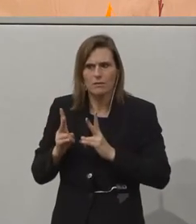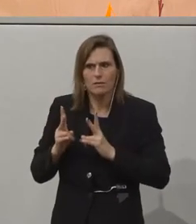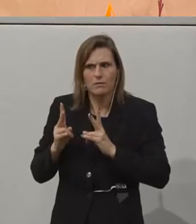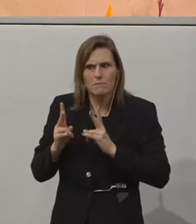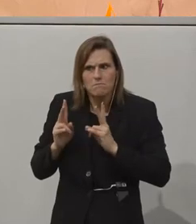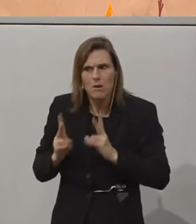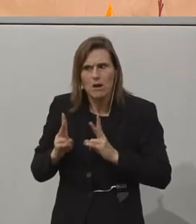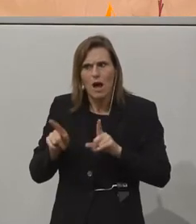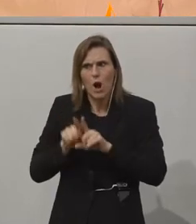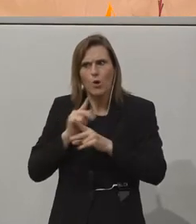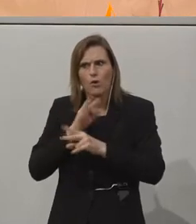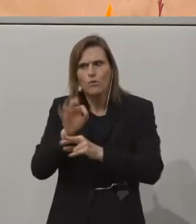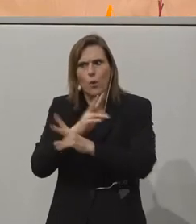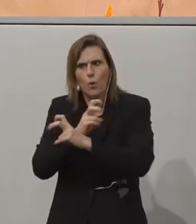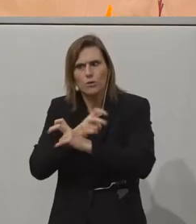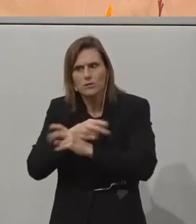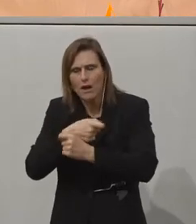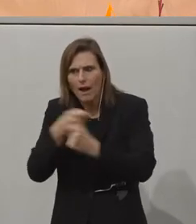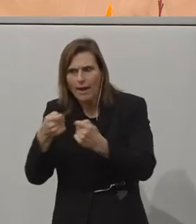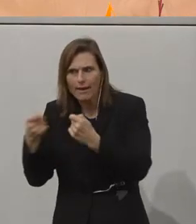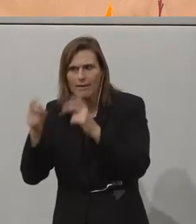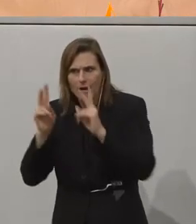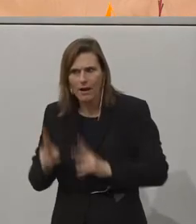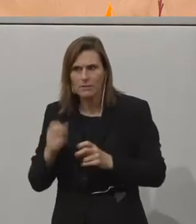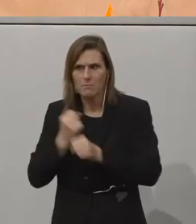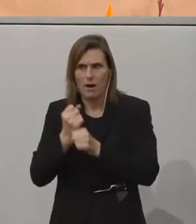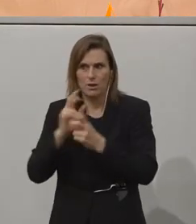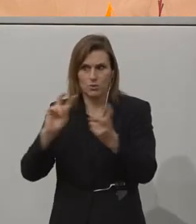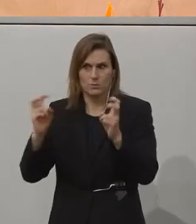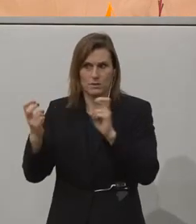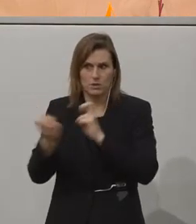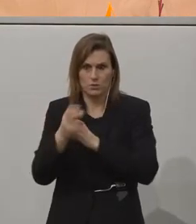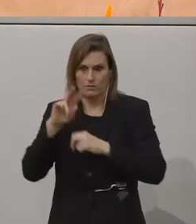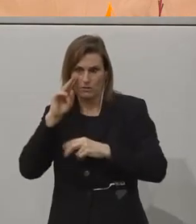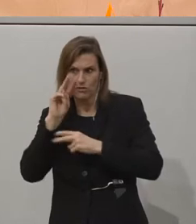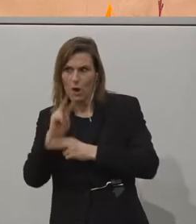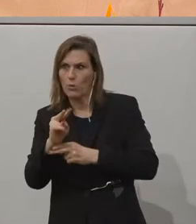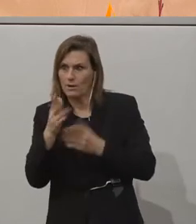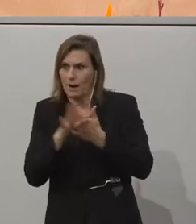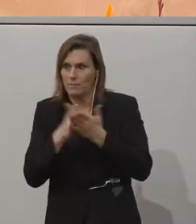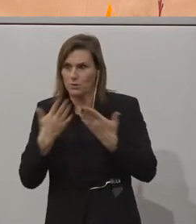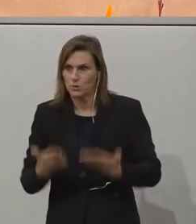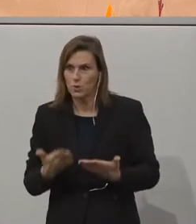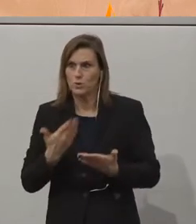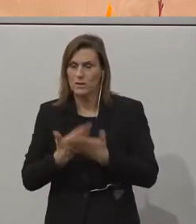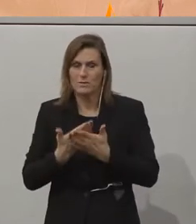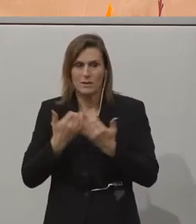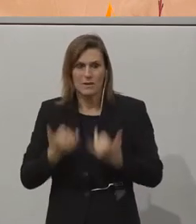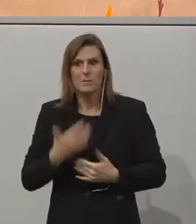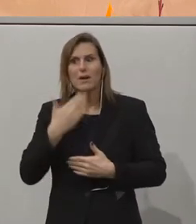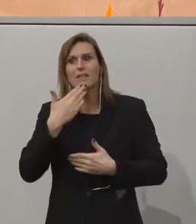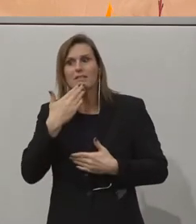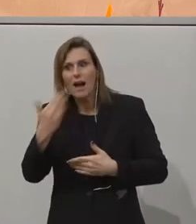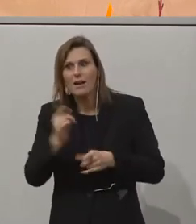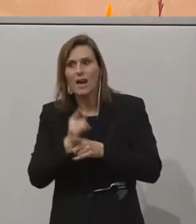österreichischen Markt auch geeignet. Da haben wir darauf geschaut, dass das funktioniert. Und aus diesem Grunde tanke ich heute auch den Innovatoren,